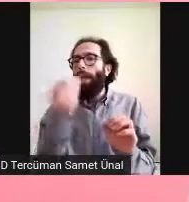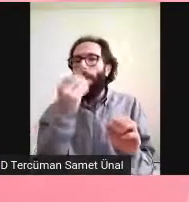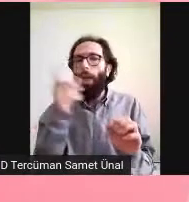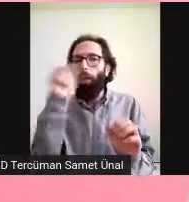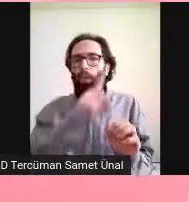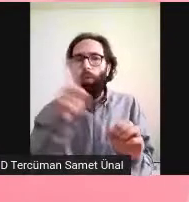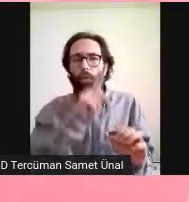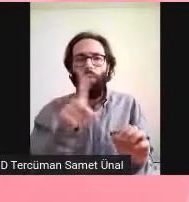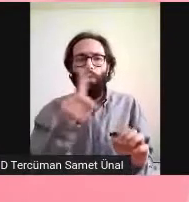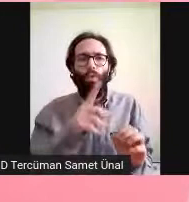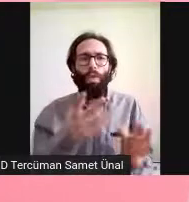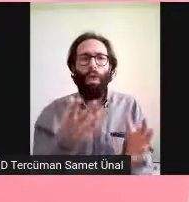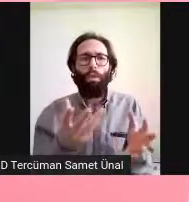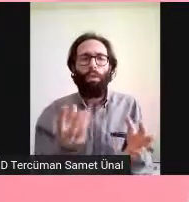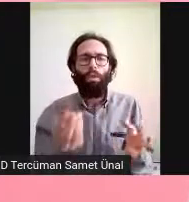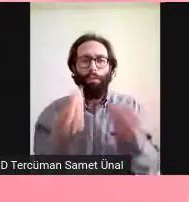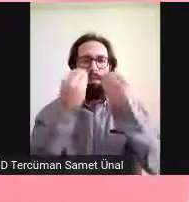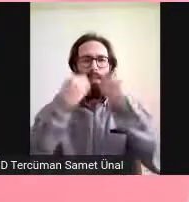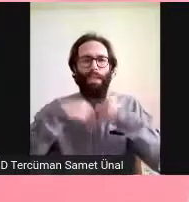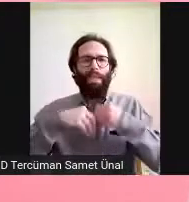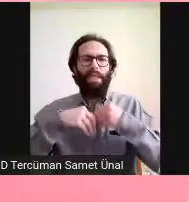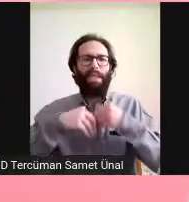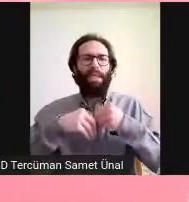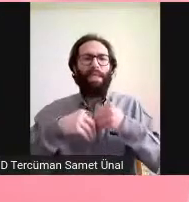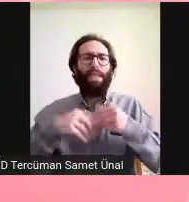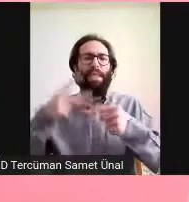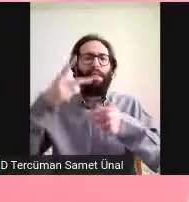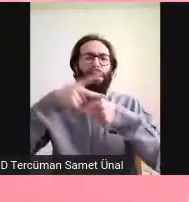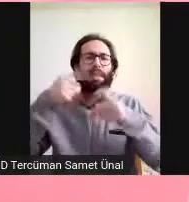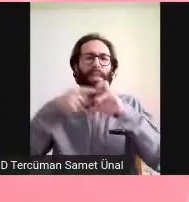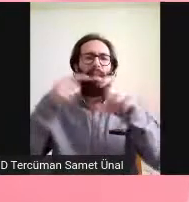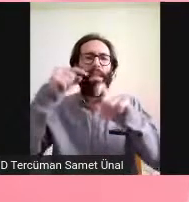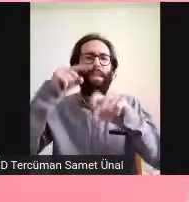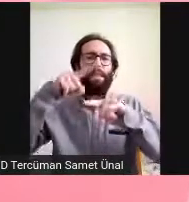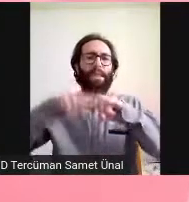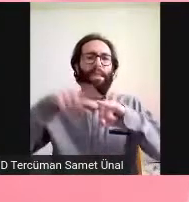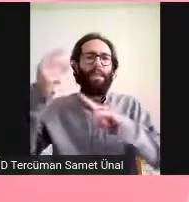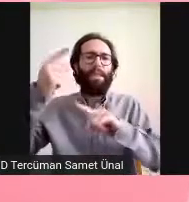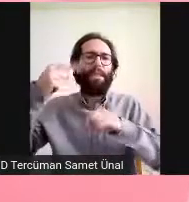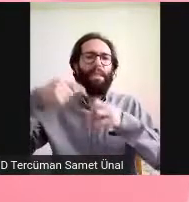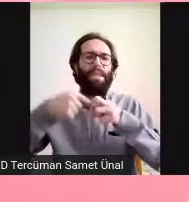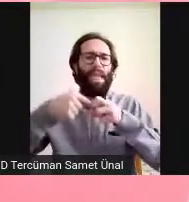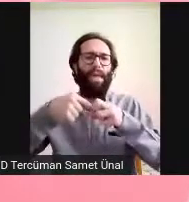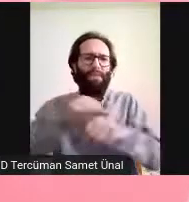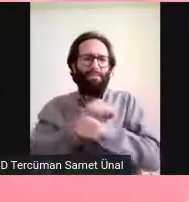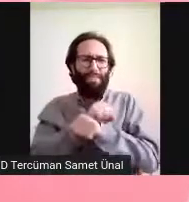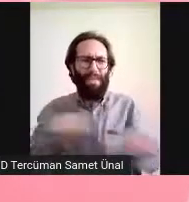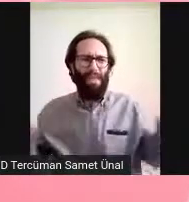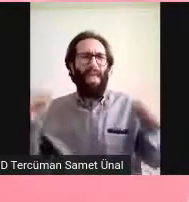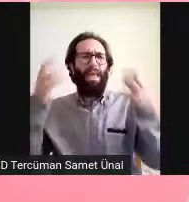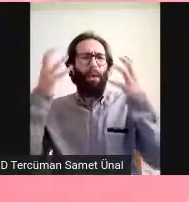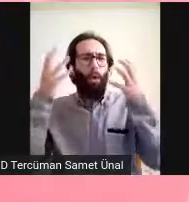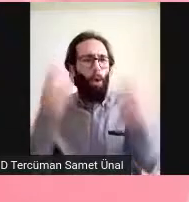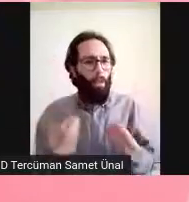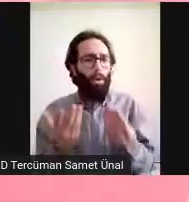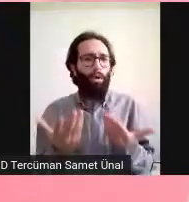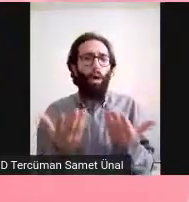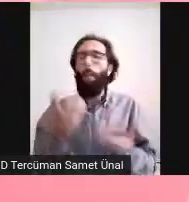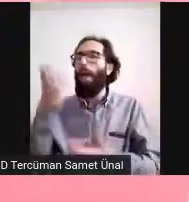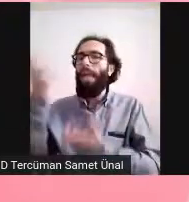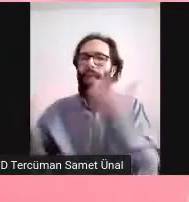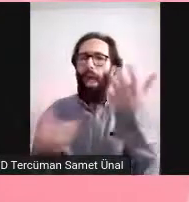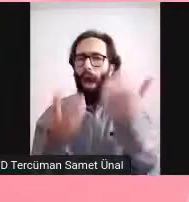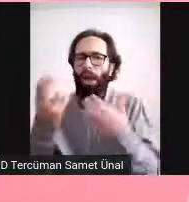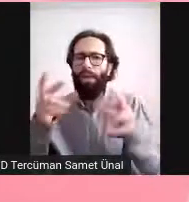yediğinin farkında olmuyorsun. Yangın gibi tehlikeleri açık hale geliyor falan. Onun için de hani bunun uzun vadeli